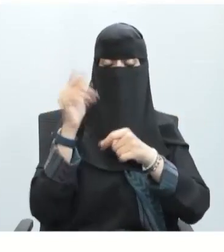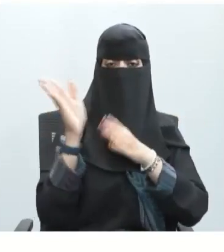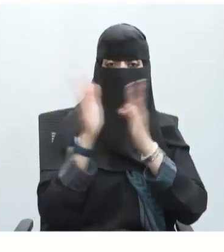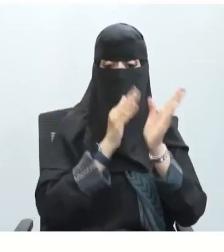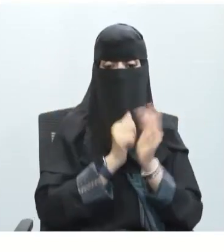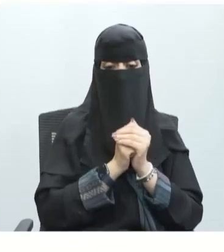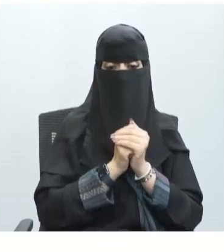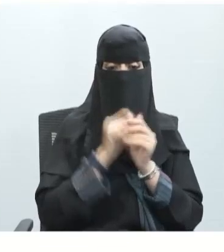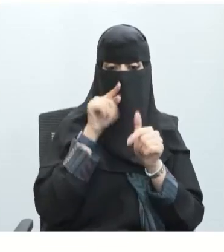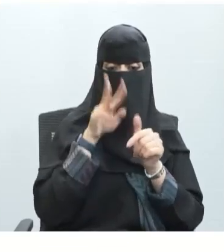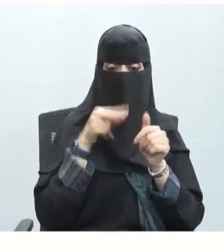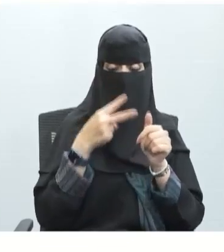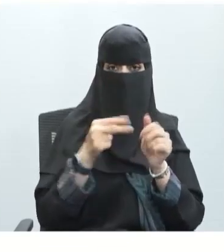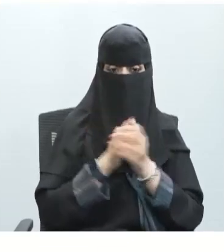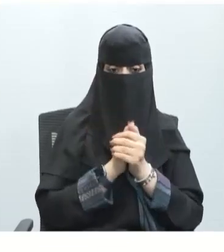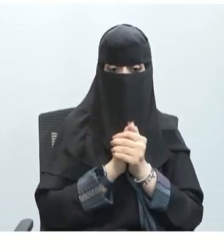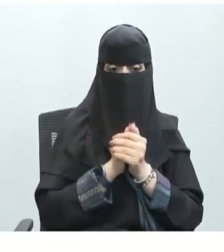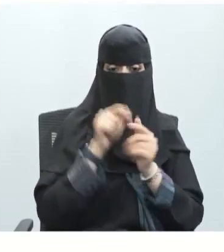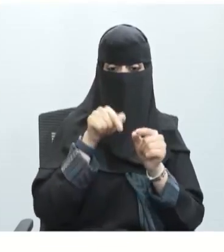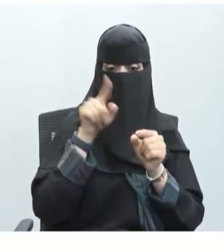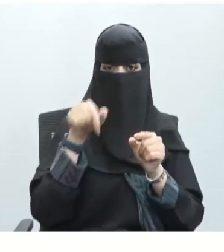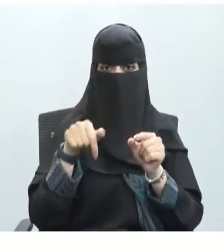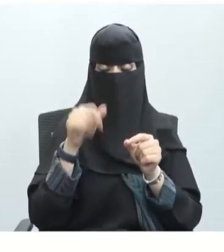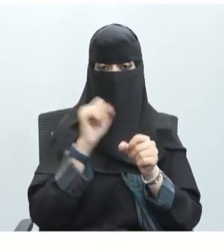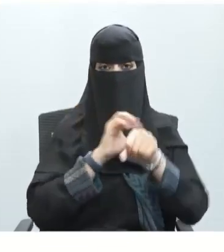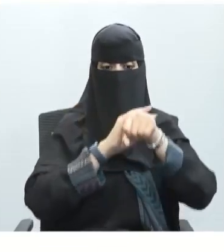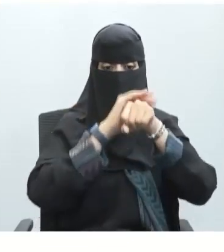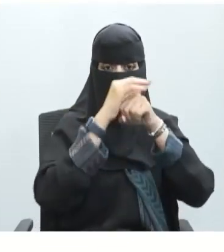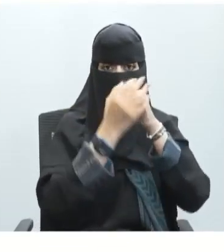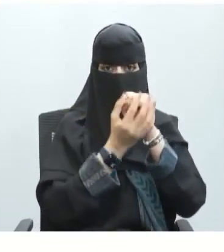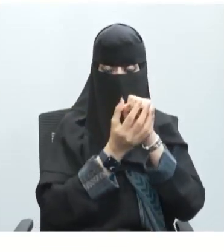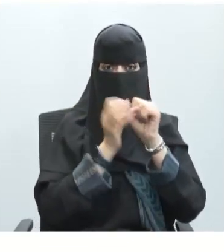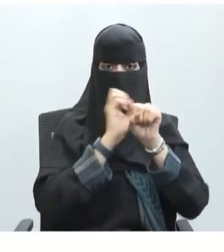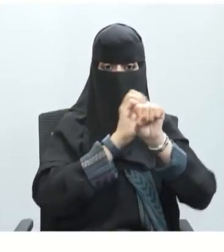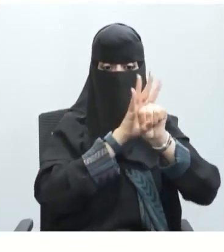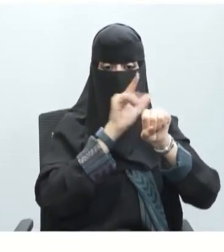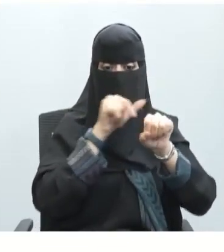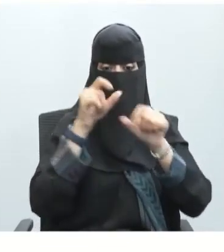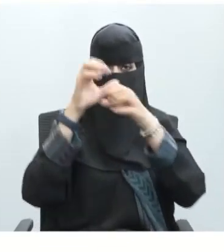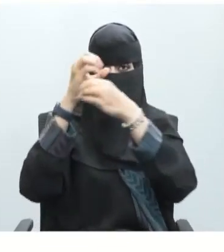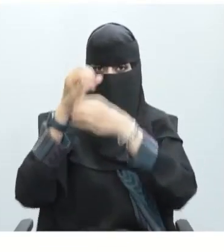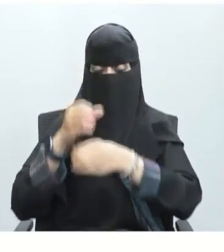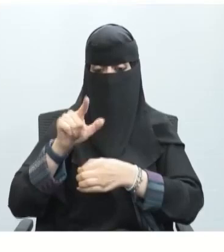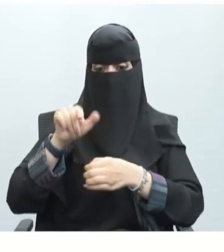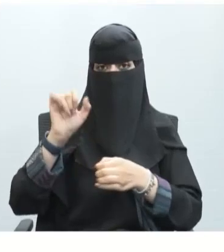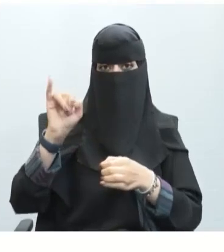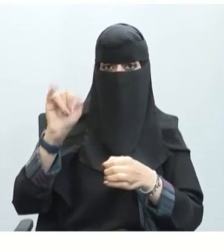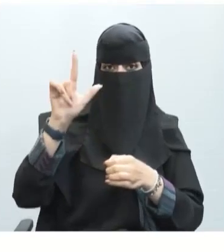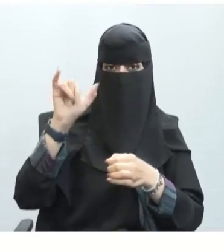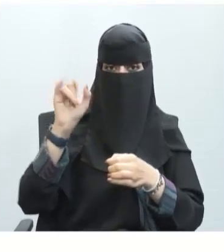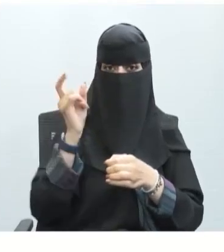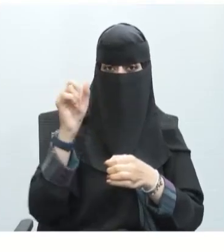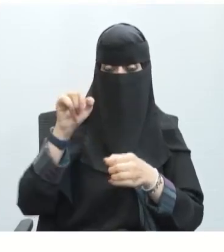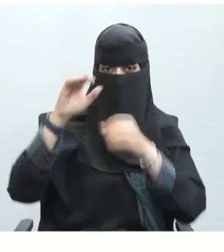العملية هنا نشاهد خلية عصبية مغلفة بغمض ميليني وأخرى لا يتواجد فيها هذا